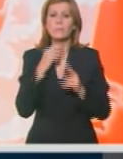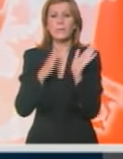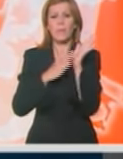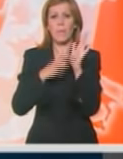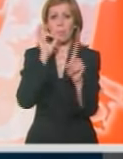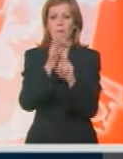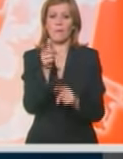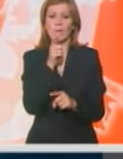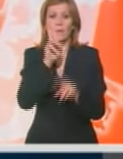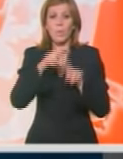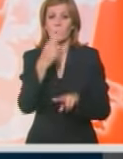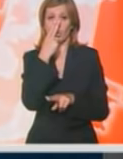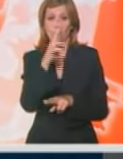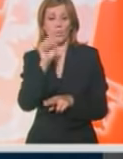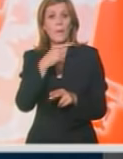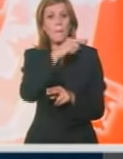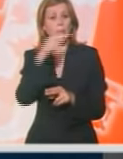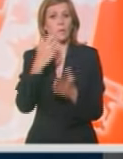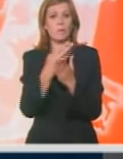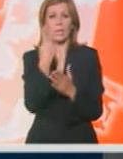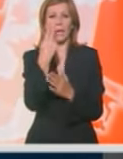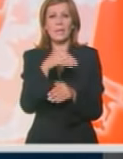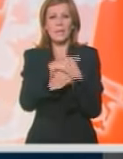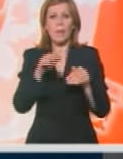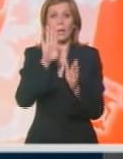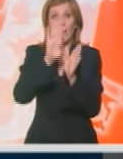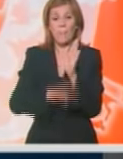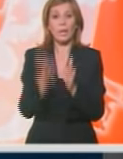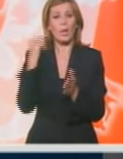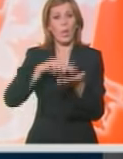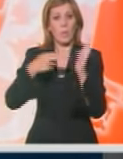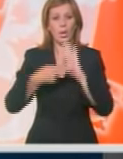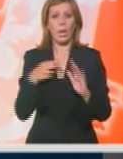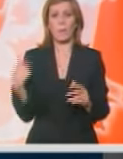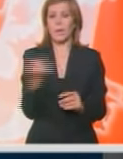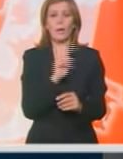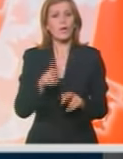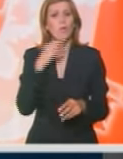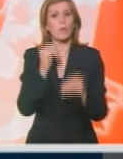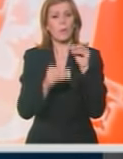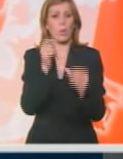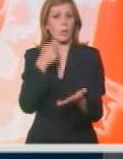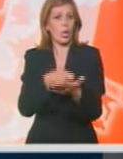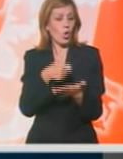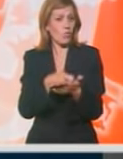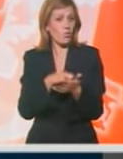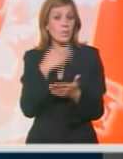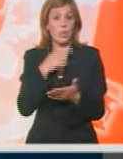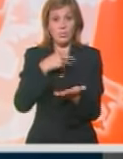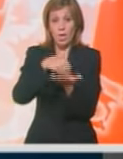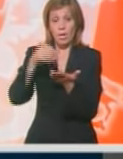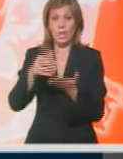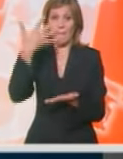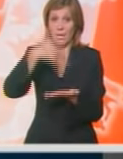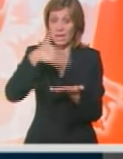fond. Imajući u vidu da će minus biti 20 milijardi manje od planiranog, mi nećemo imati problem sa novcem. Ako smo isplatili